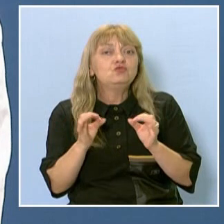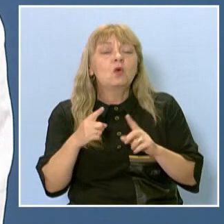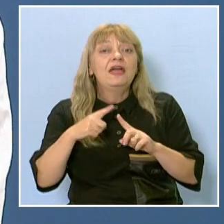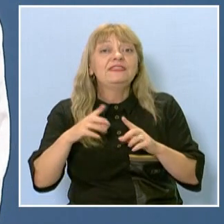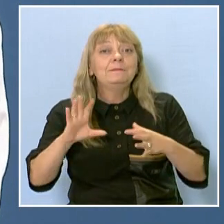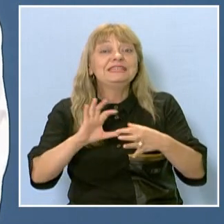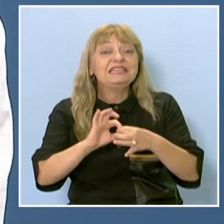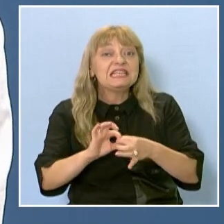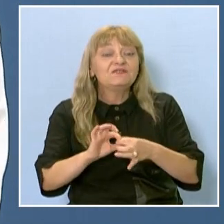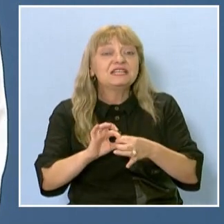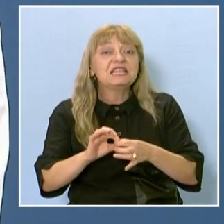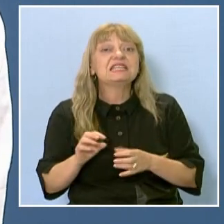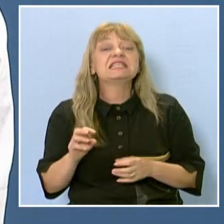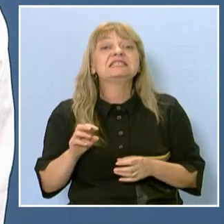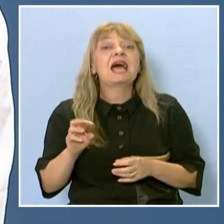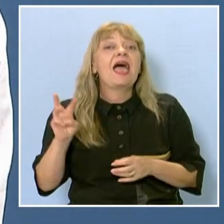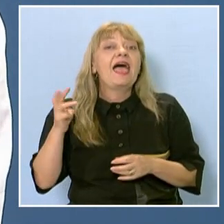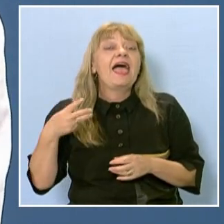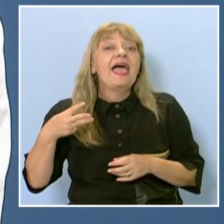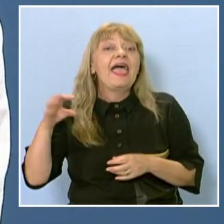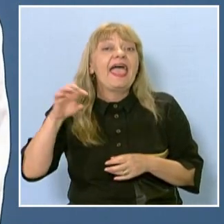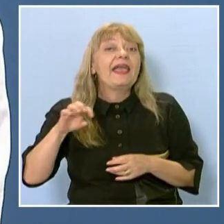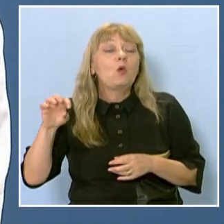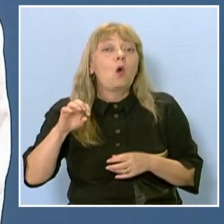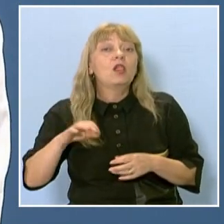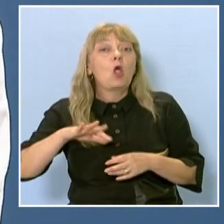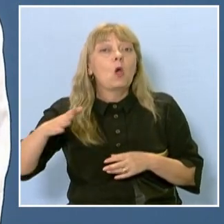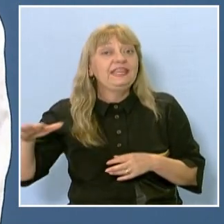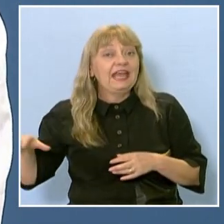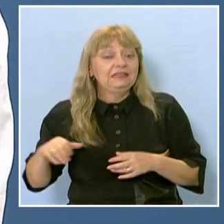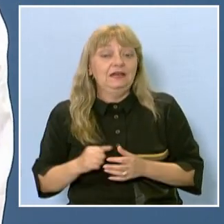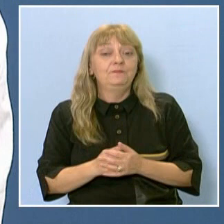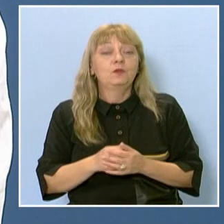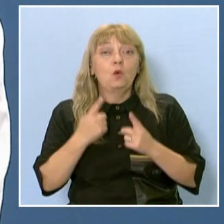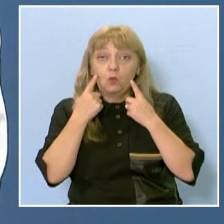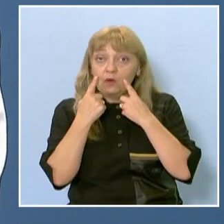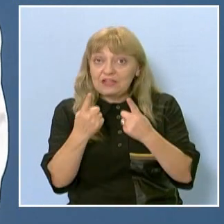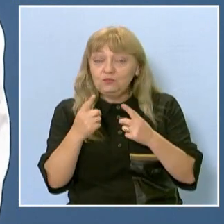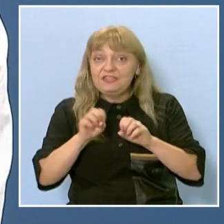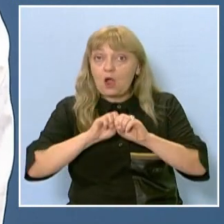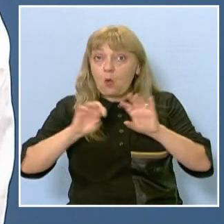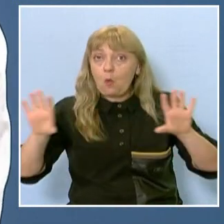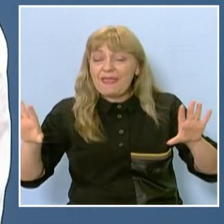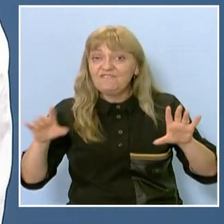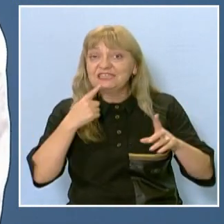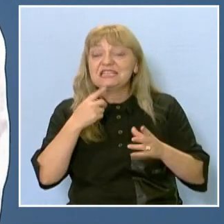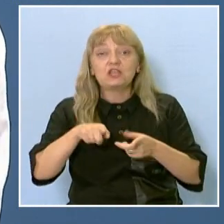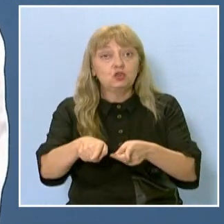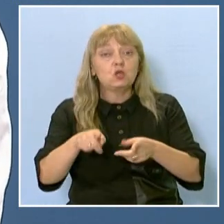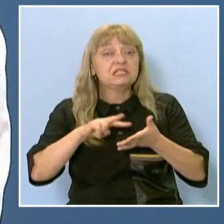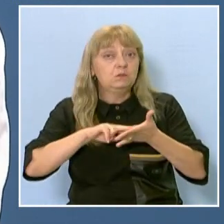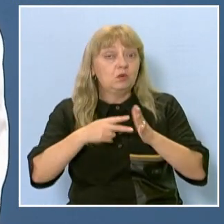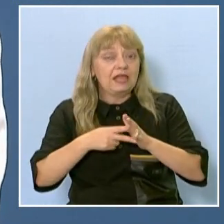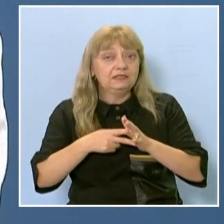с екологията. Директно, щом видях обялата за проекта, аз се досетих, че в